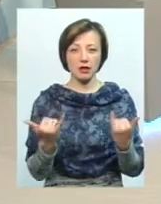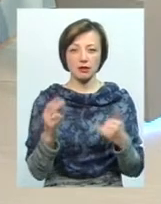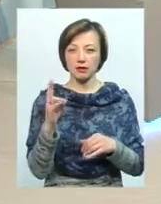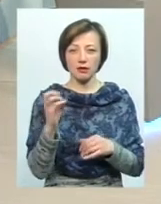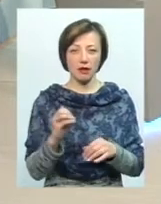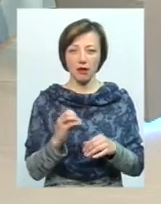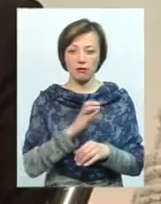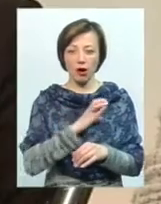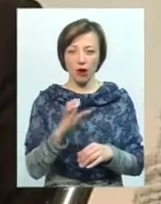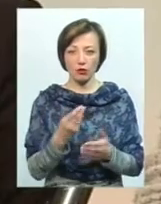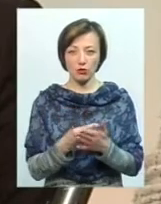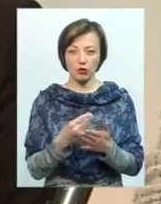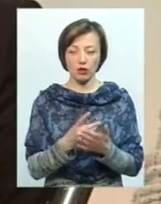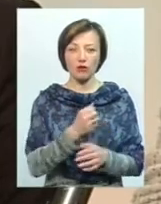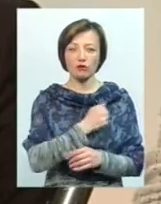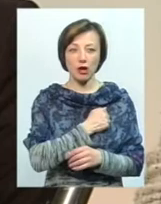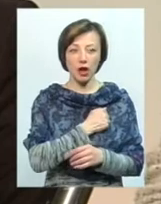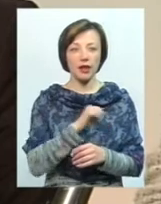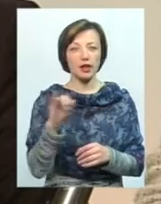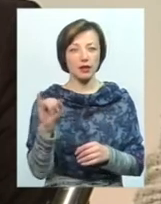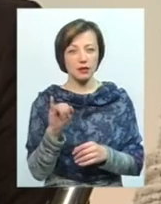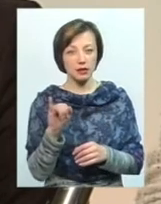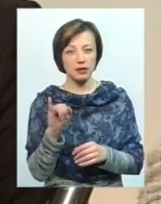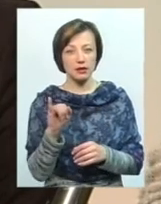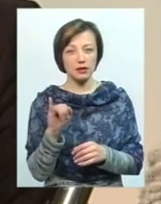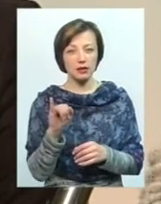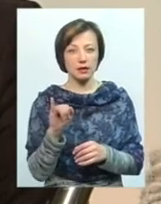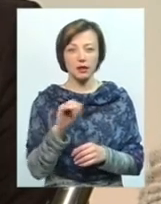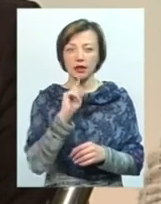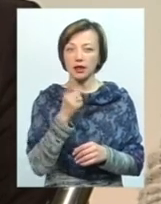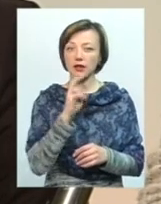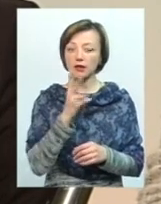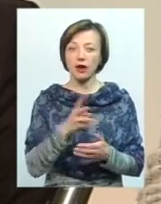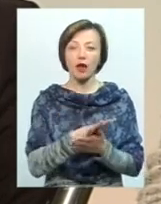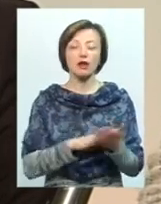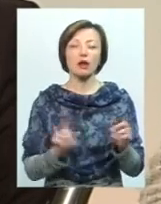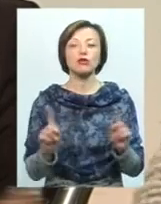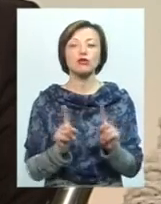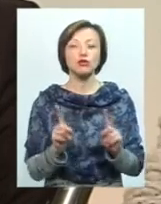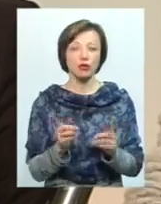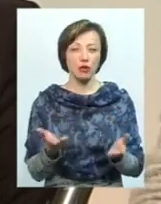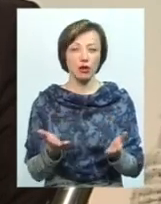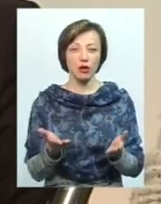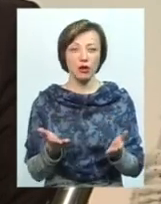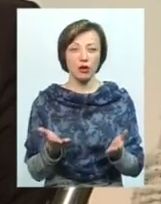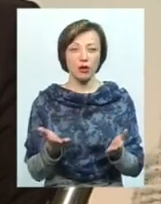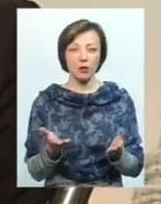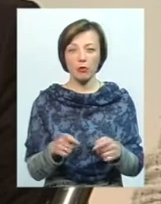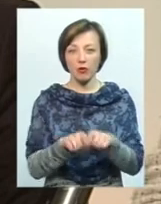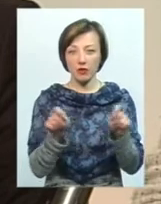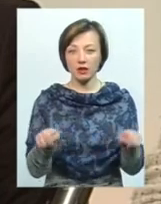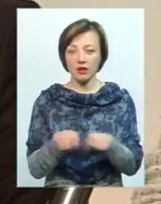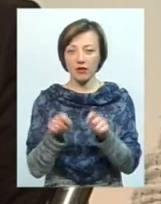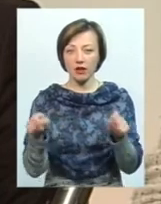збагачують бюджет, на жаль. І, ну, рік-два, а далі що? Далі, ну, повідкриваються всі оці